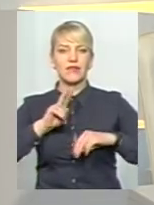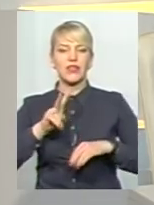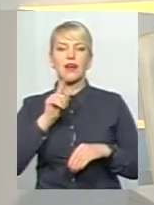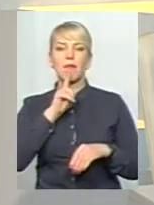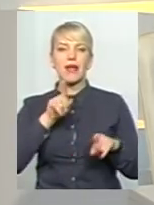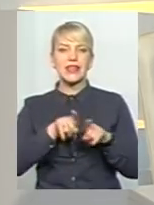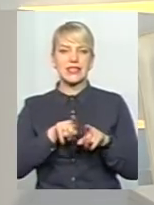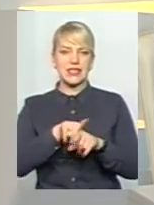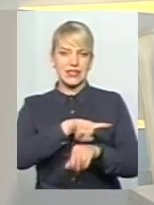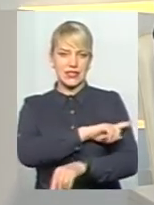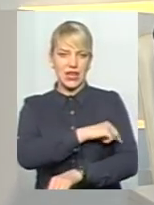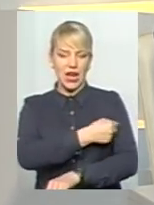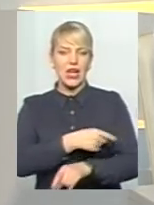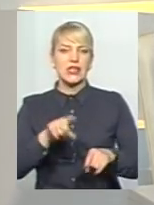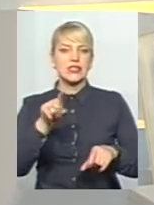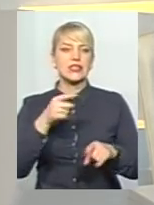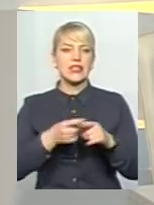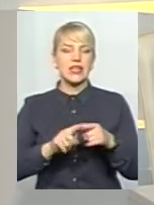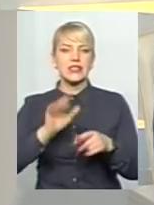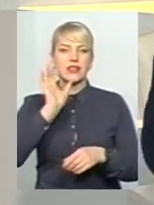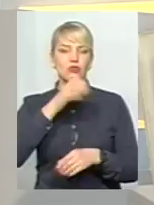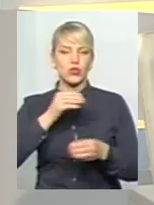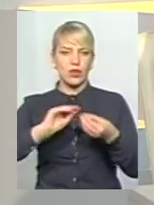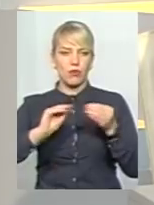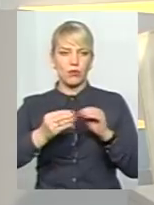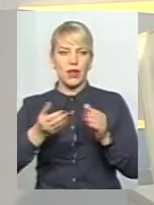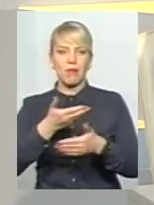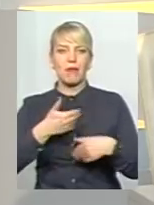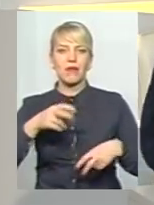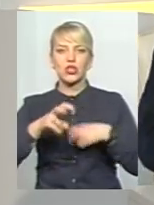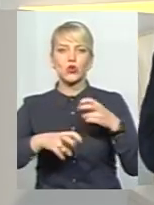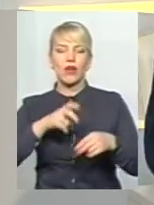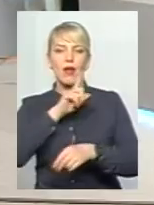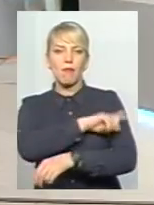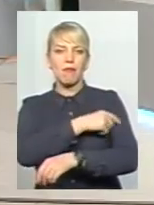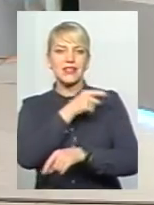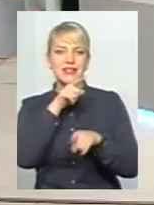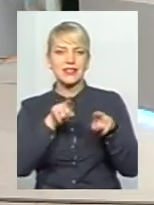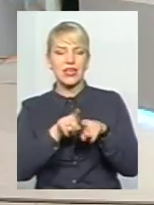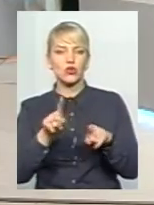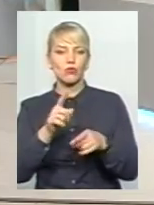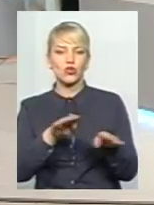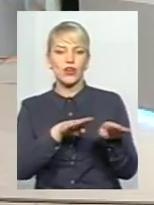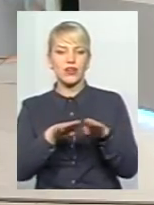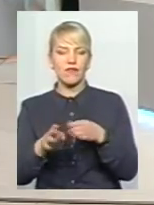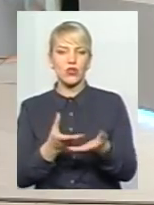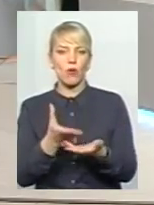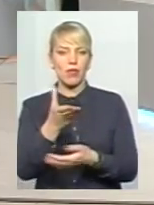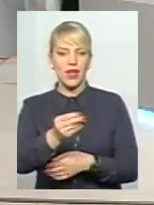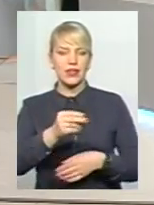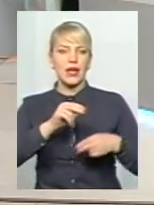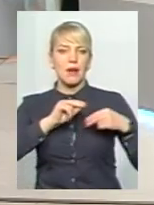медсестра, ну, це серйозна проблема. Ми шукаємо медсестер, тому що рівень оплати праці низький